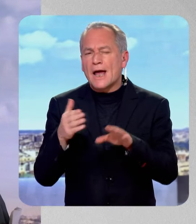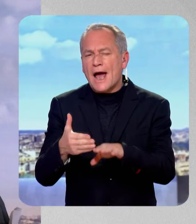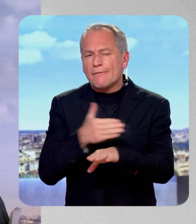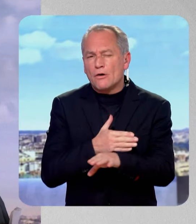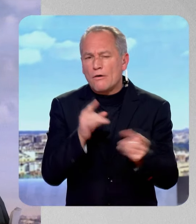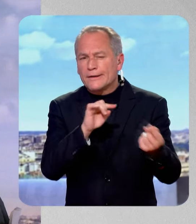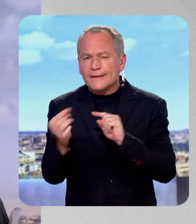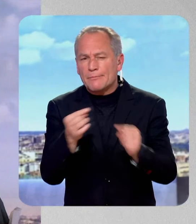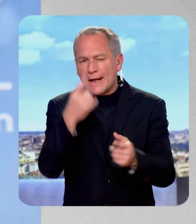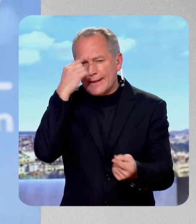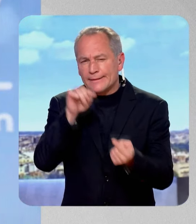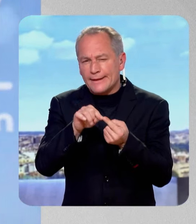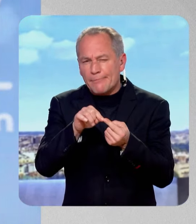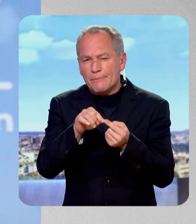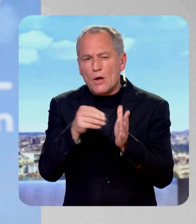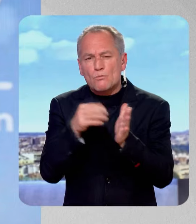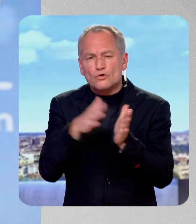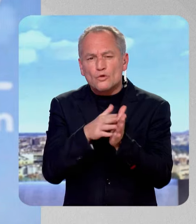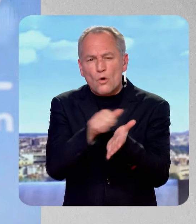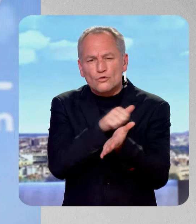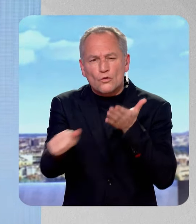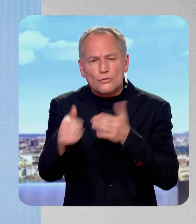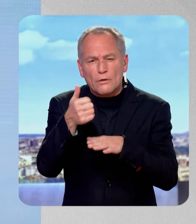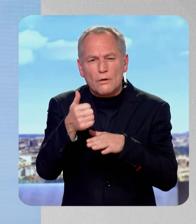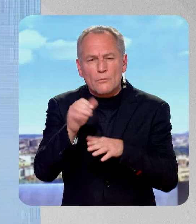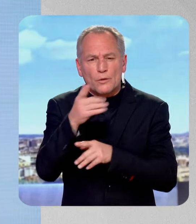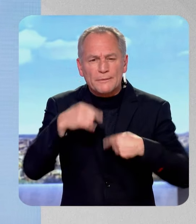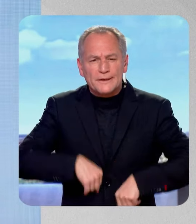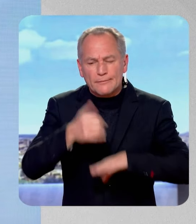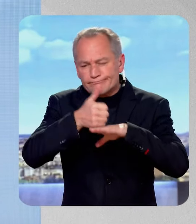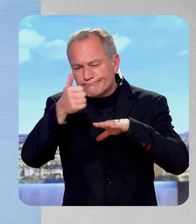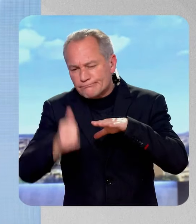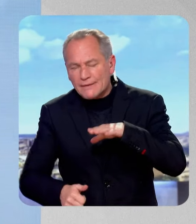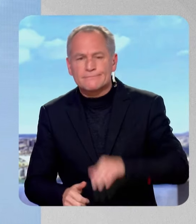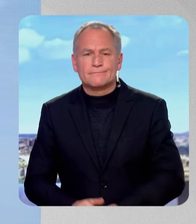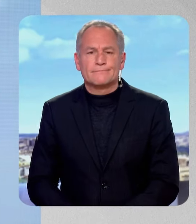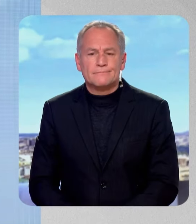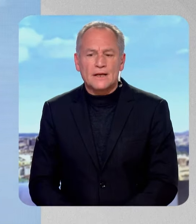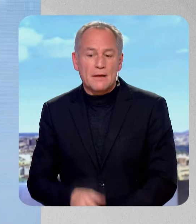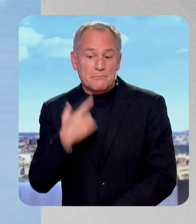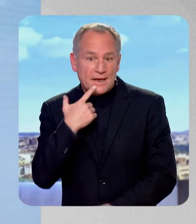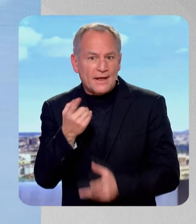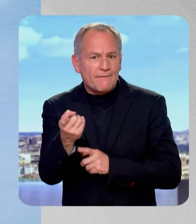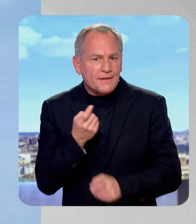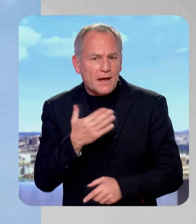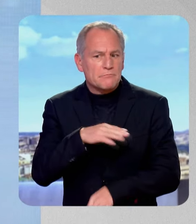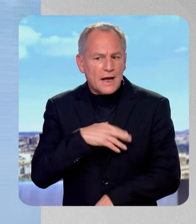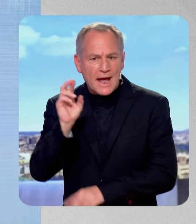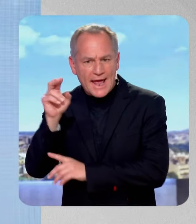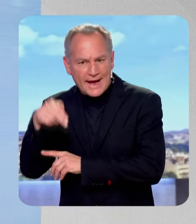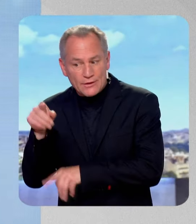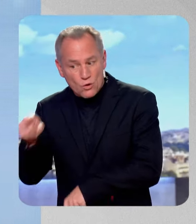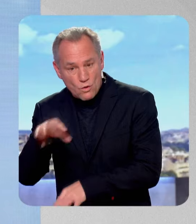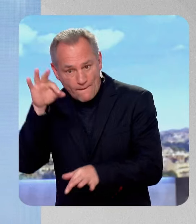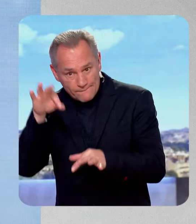c'est l'actualité brûlante. On sait que cette motion de censure, son adoption en tout cas éventuelle, va dépendre beaucoup du Rassemblement national. Il faut qu votent la